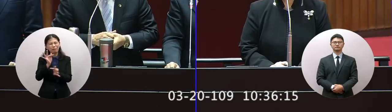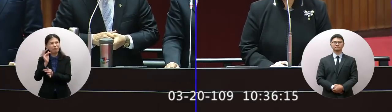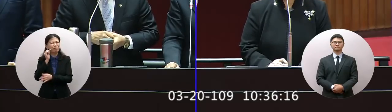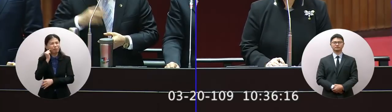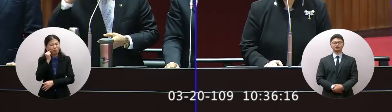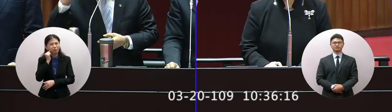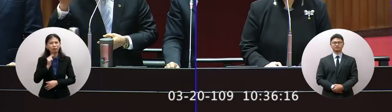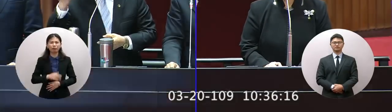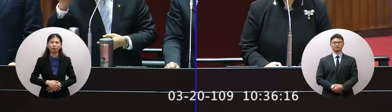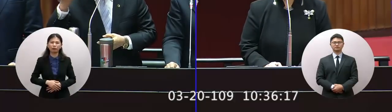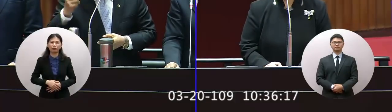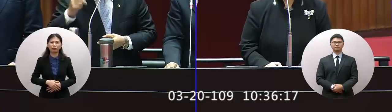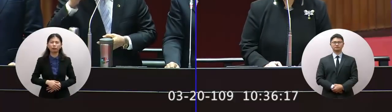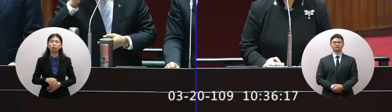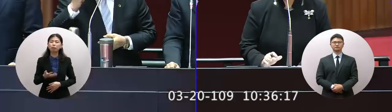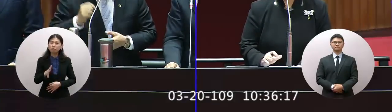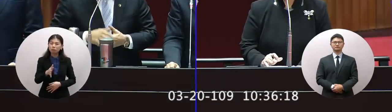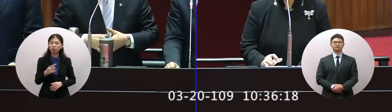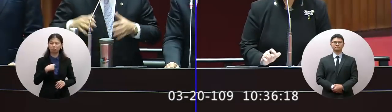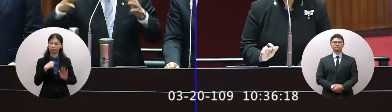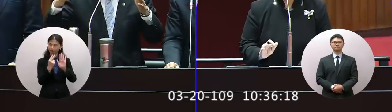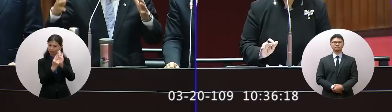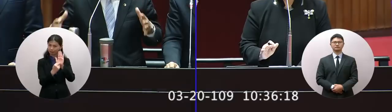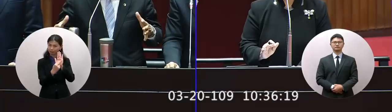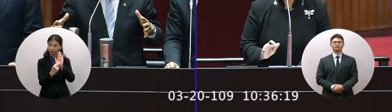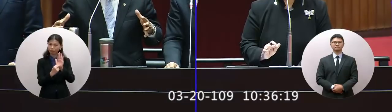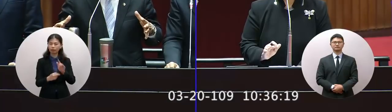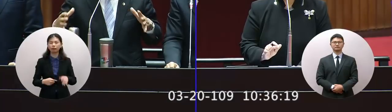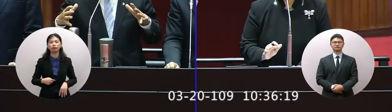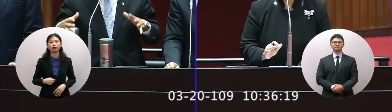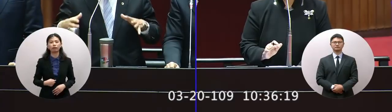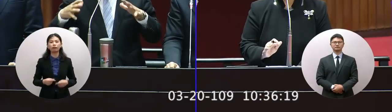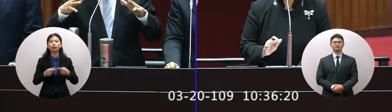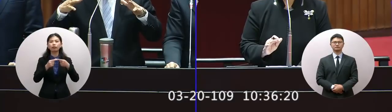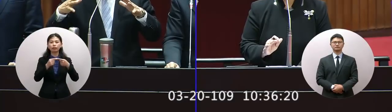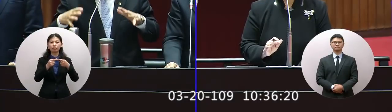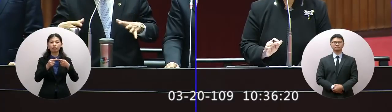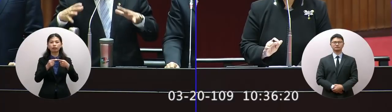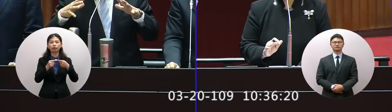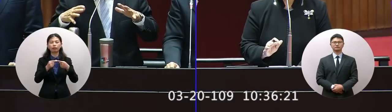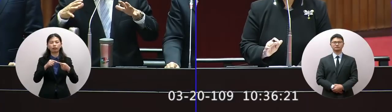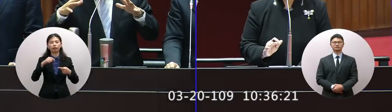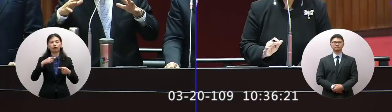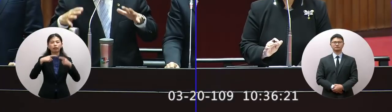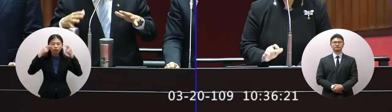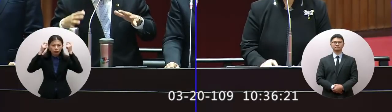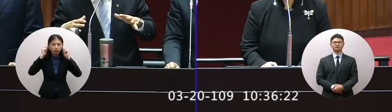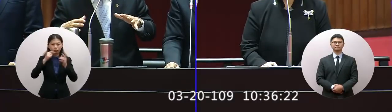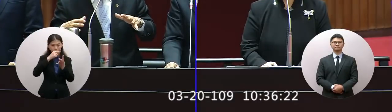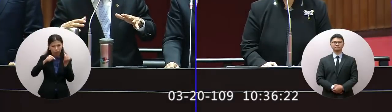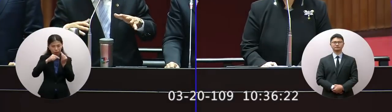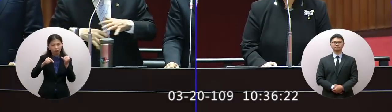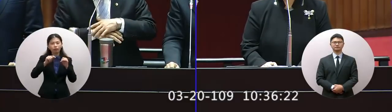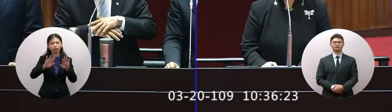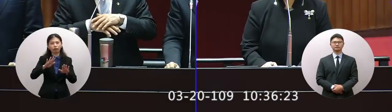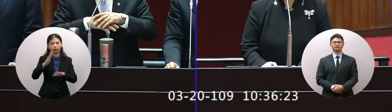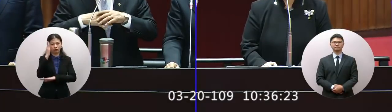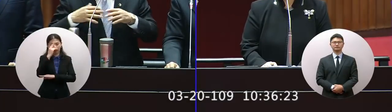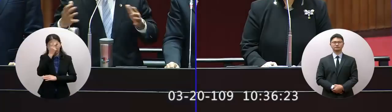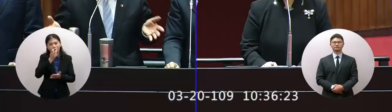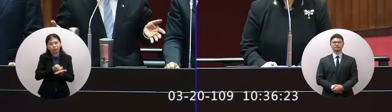因為這有兩種經驗的人所容我們這時候還在關節中